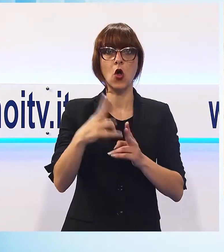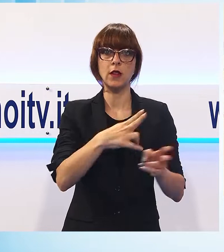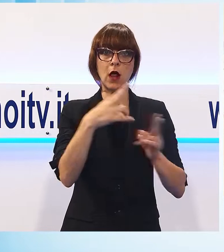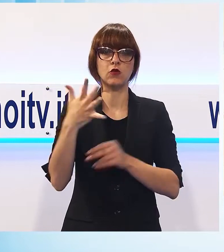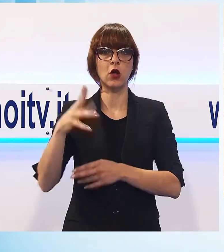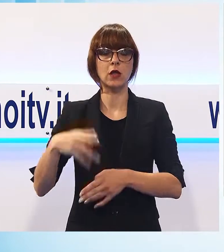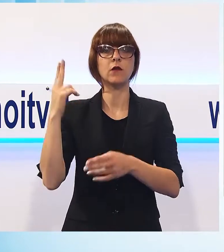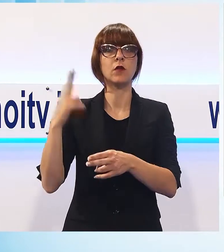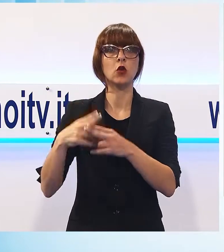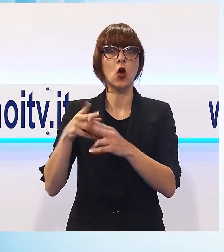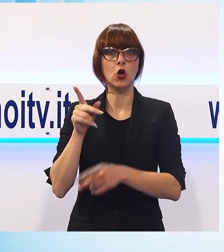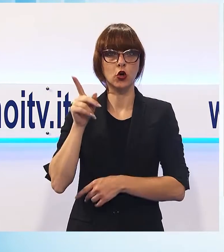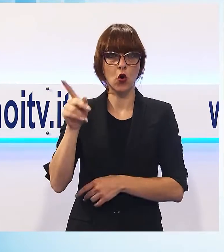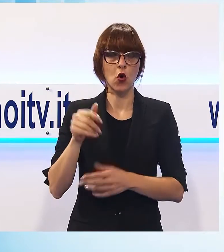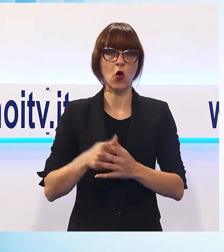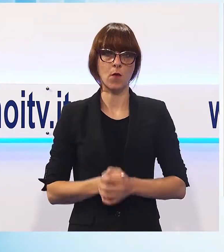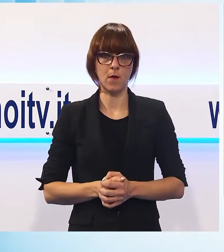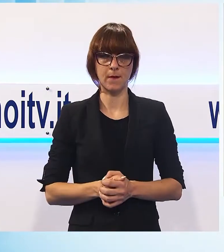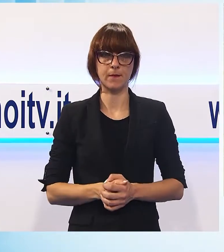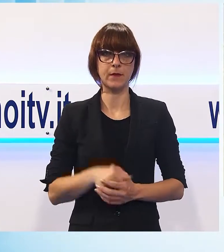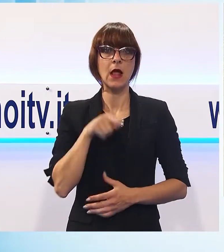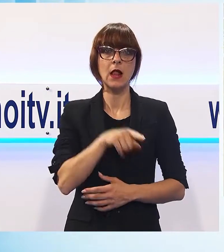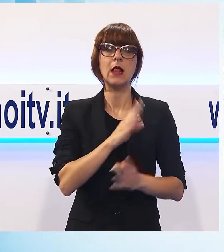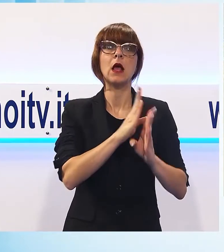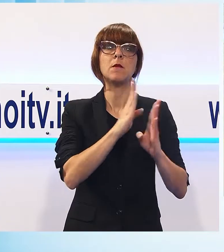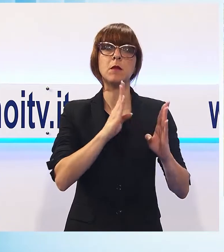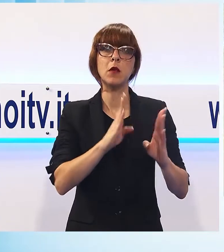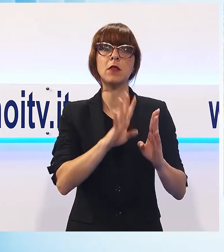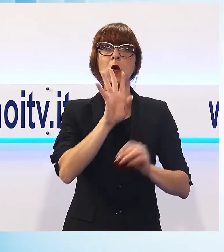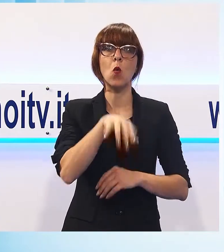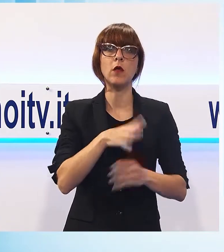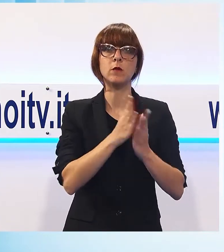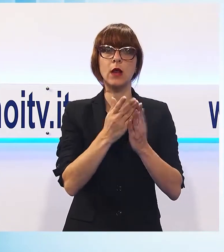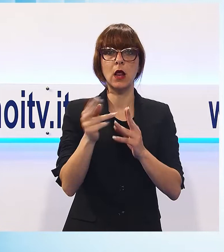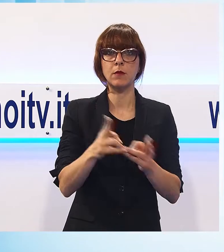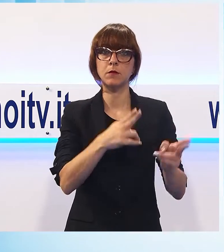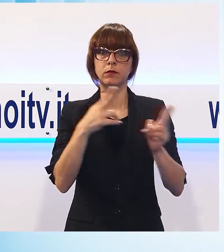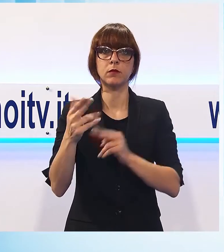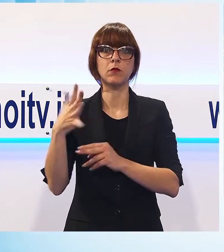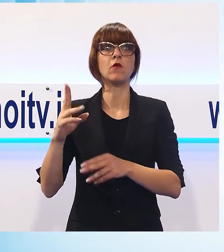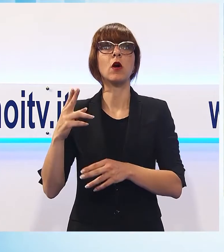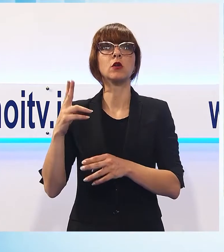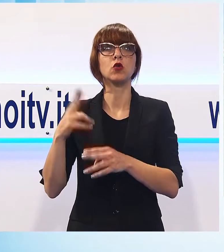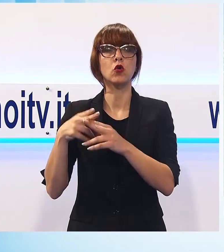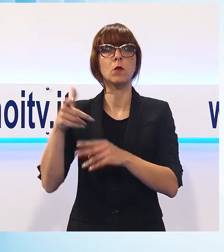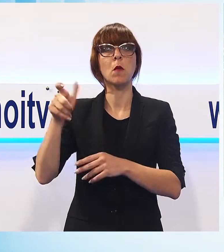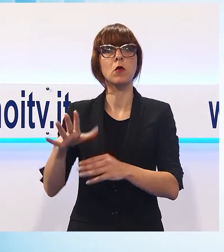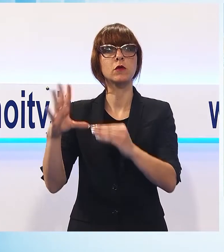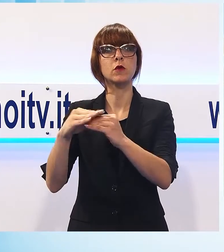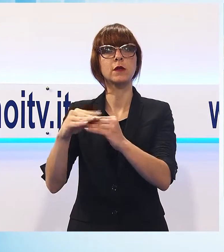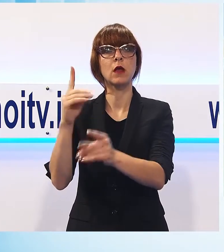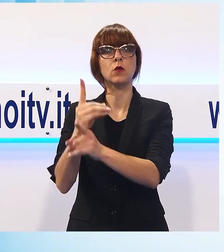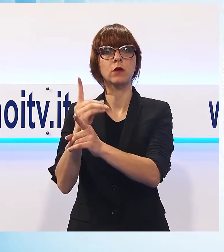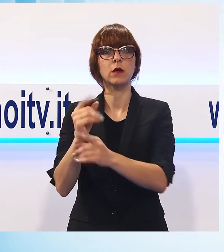psichiatra dell'ex ospedale psichiatrico, saranno restaurati a Roma. La notte